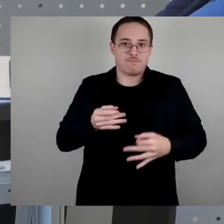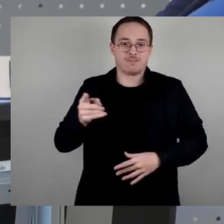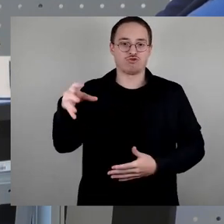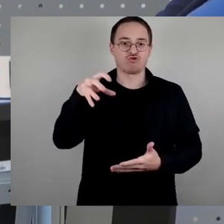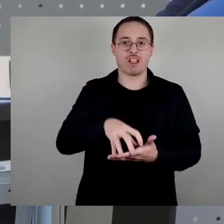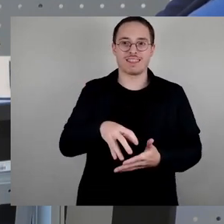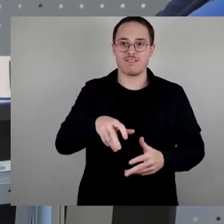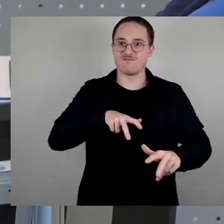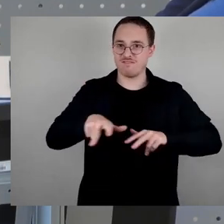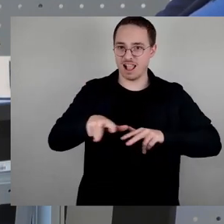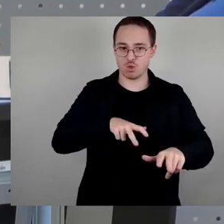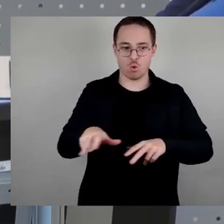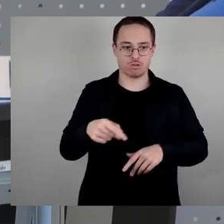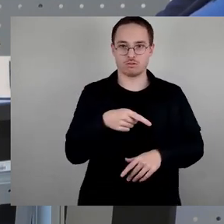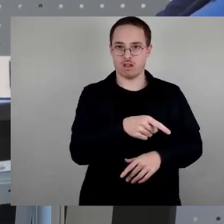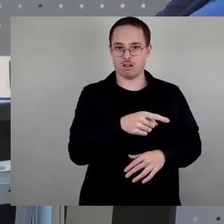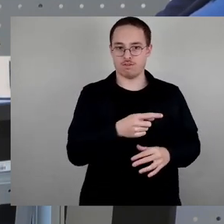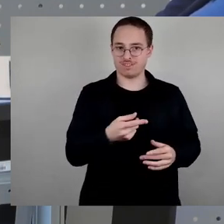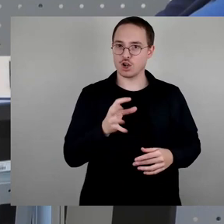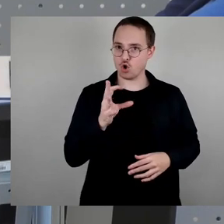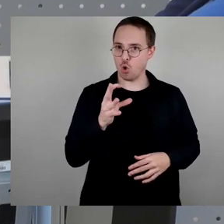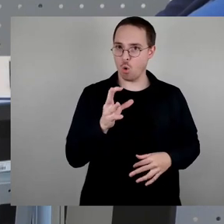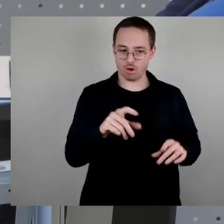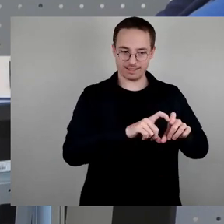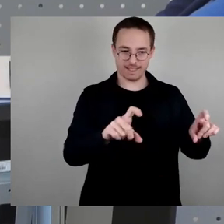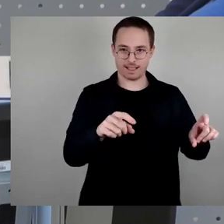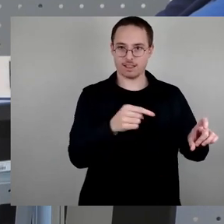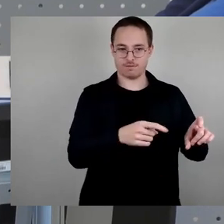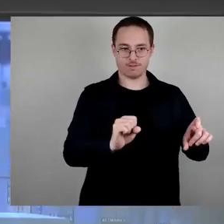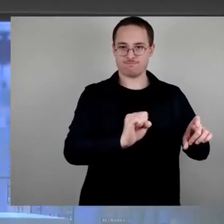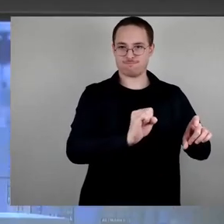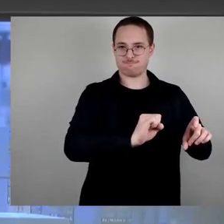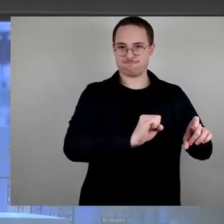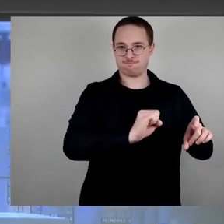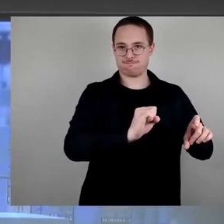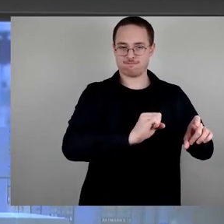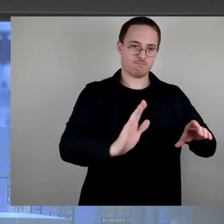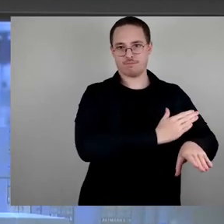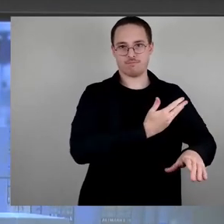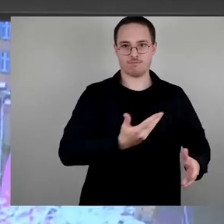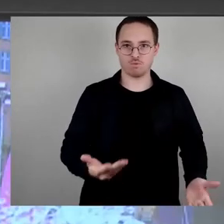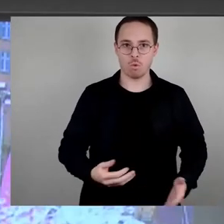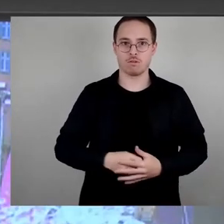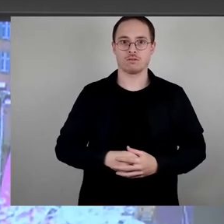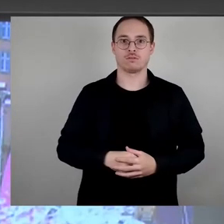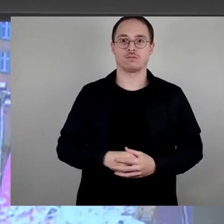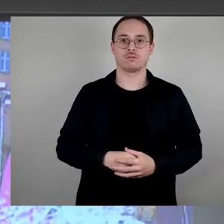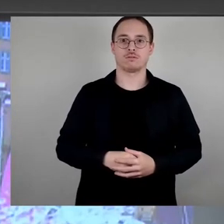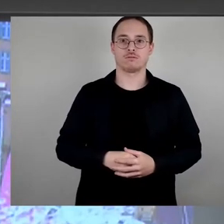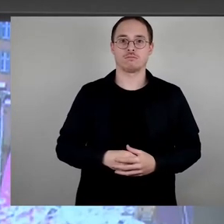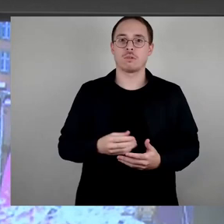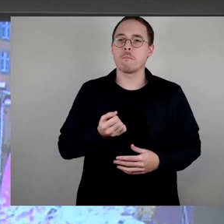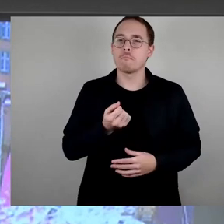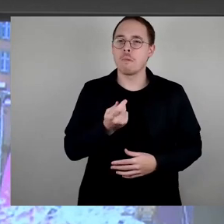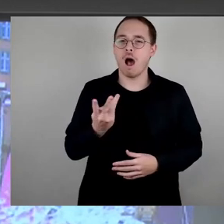Völlig orientierungslos irren die Gedenkwütigen nun umher. Ja, einige sollen ihre Bombenkränze auf Holger Zastrow geworfen